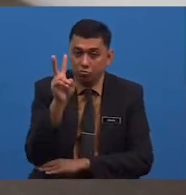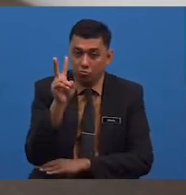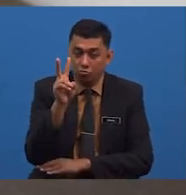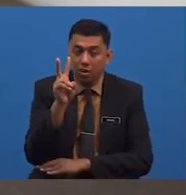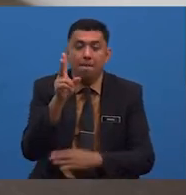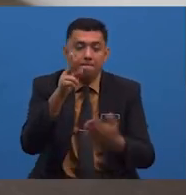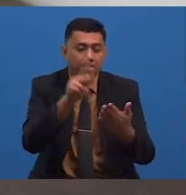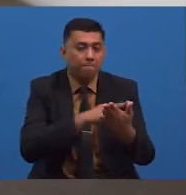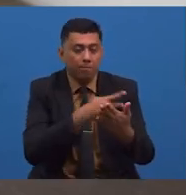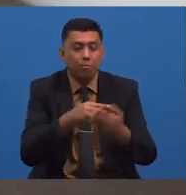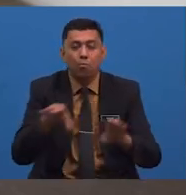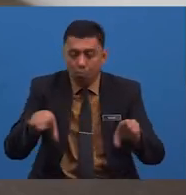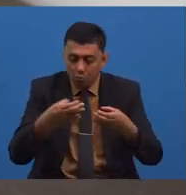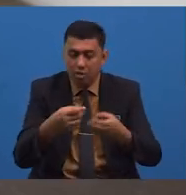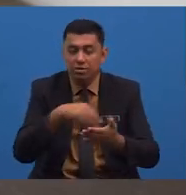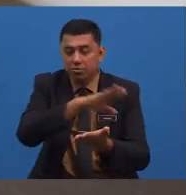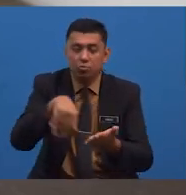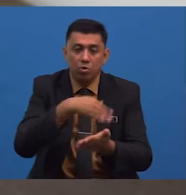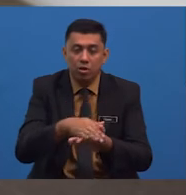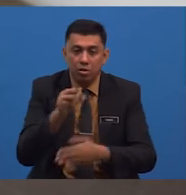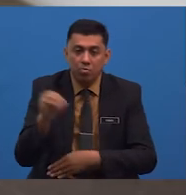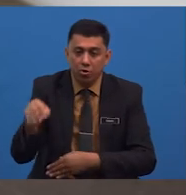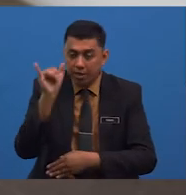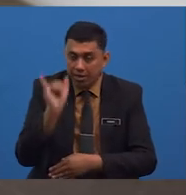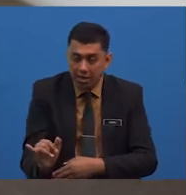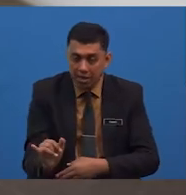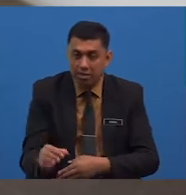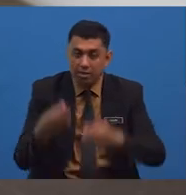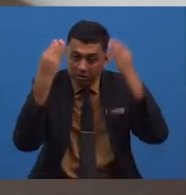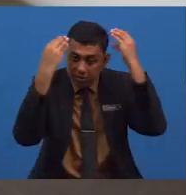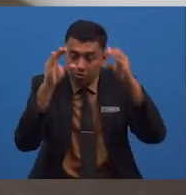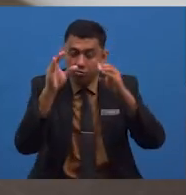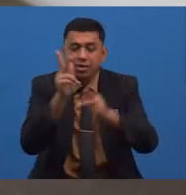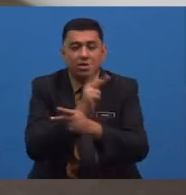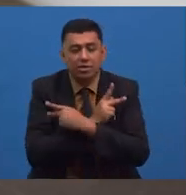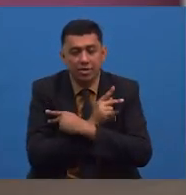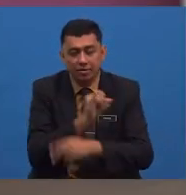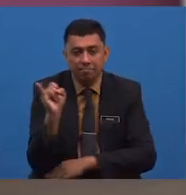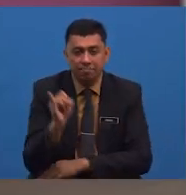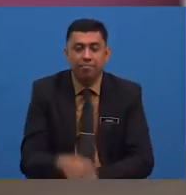rangkap pantun buat semua murid yang cikgu kasihi.